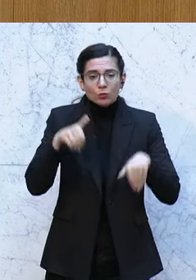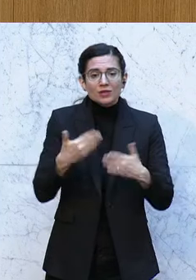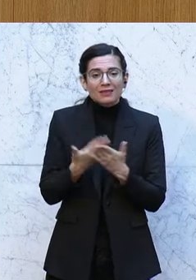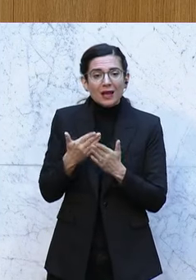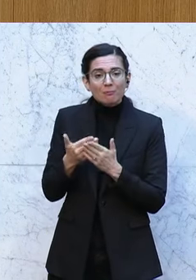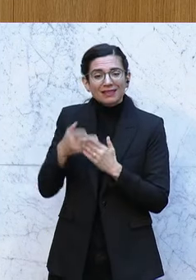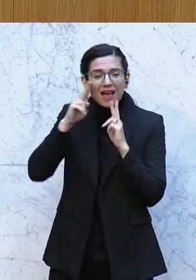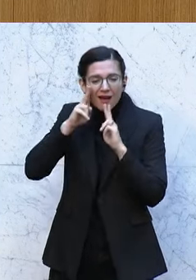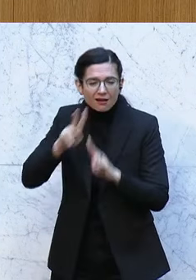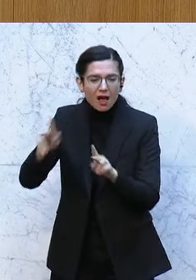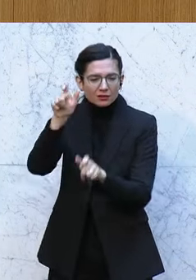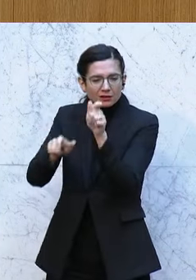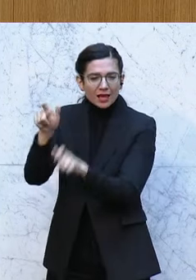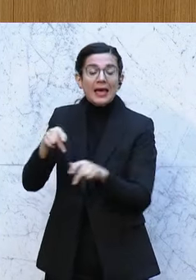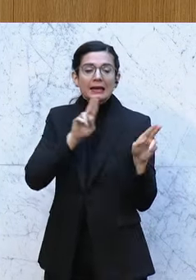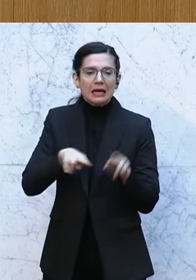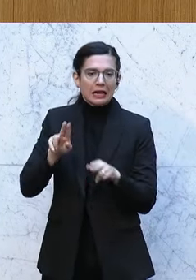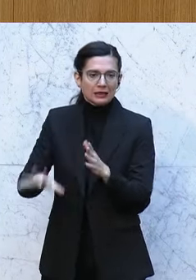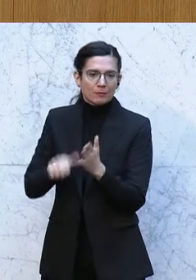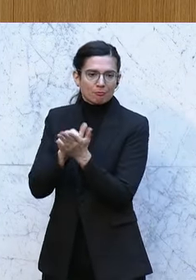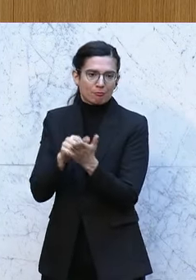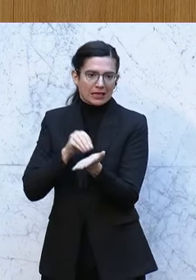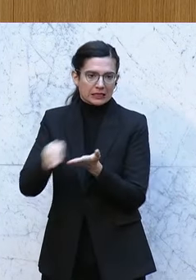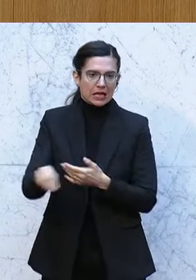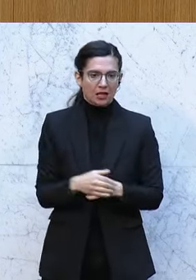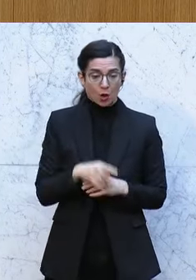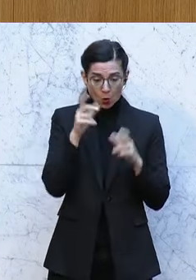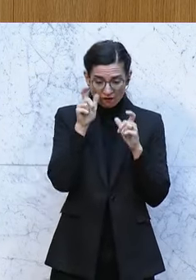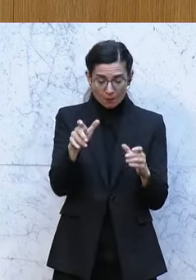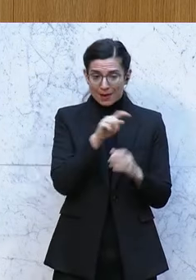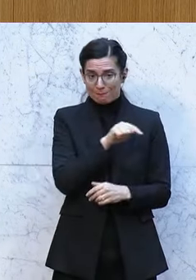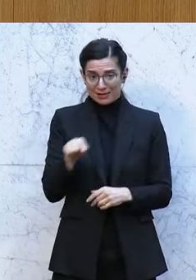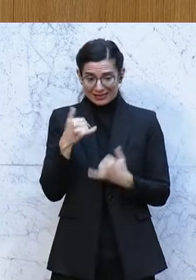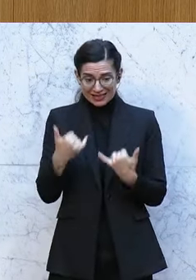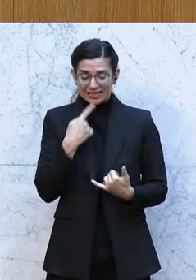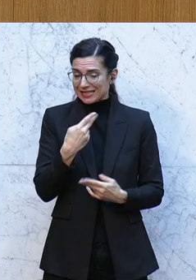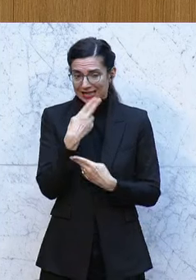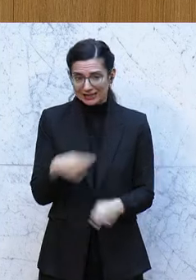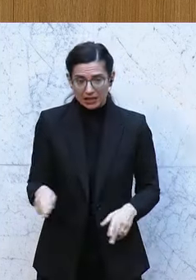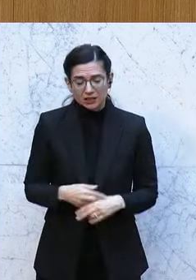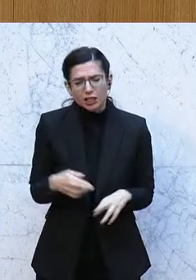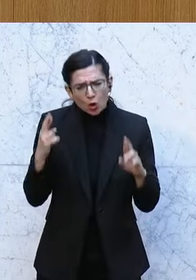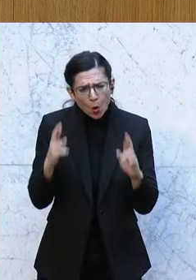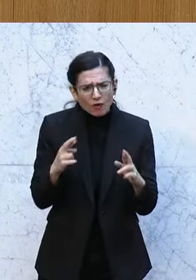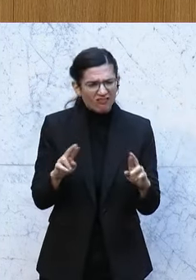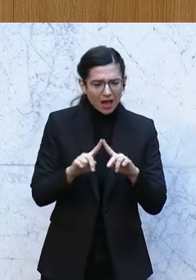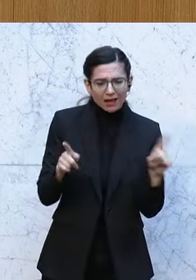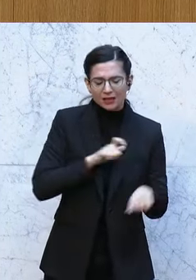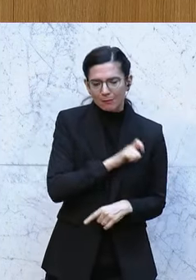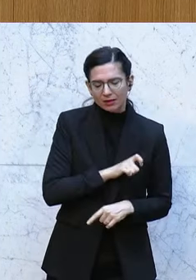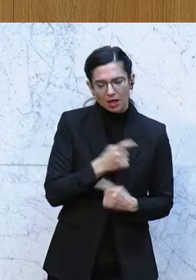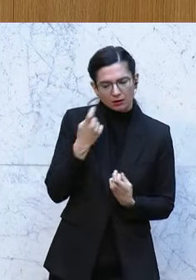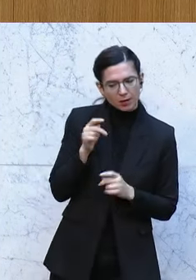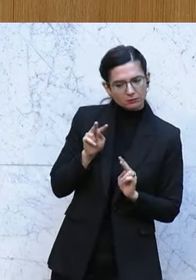einen gerechten Beitrag zahlen, was sie heute nicht tun. Die ÖVP sagt bis heute Nein dazu. Ich hoffe, dass zumindest alle anderen Parteien der